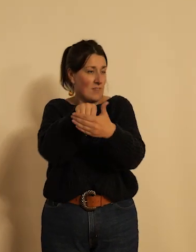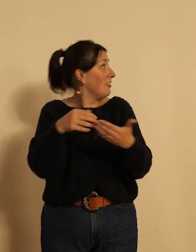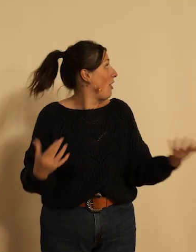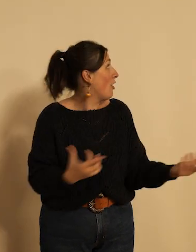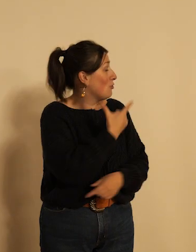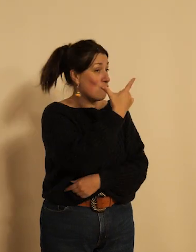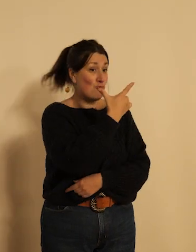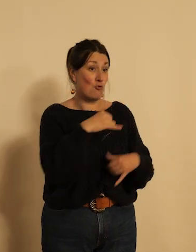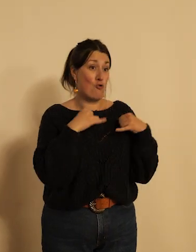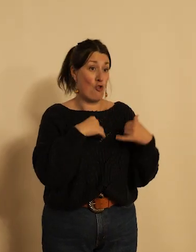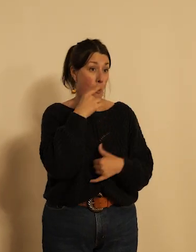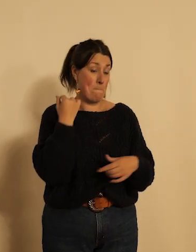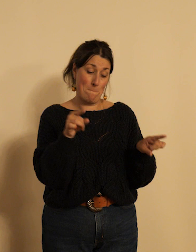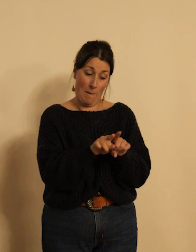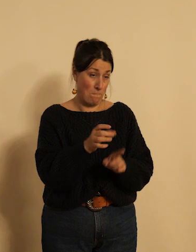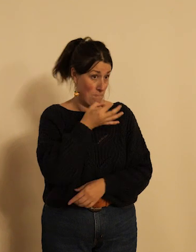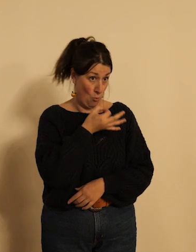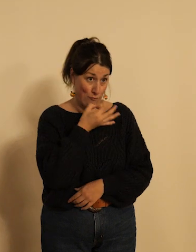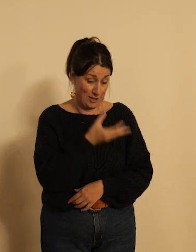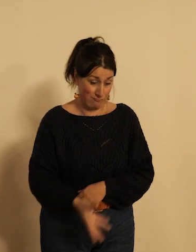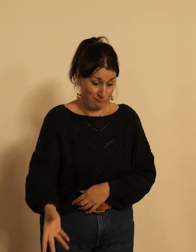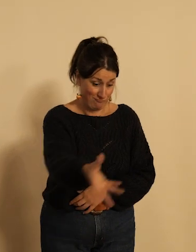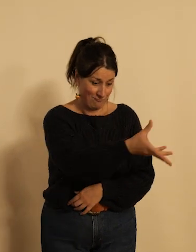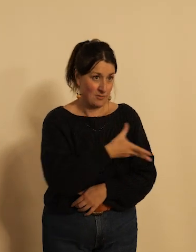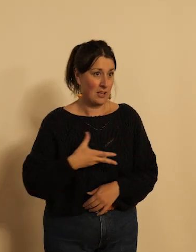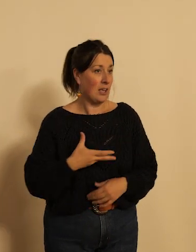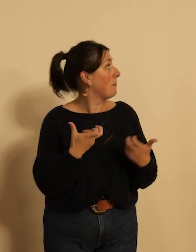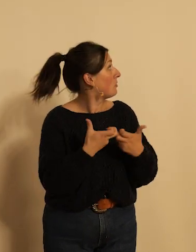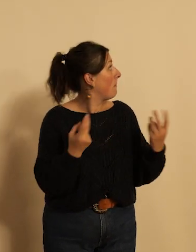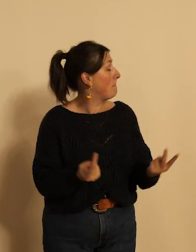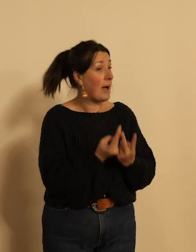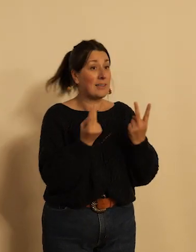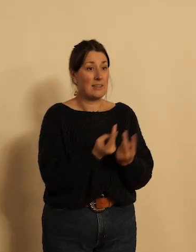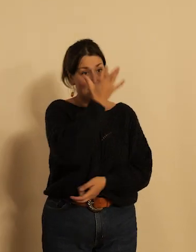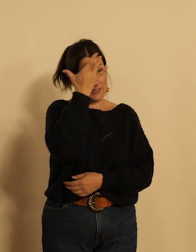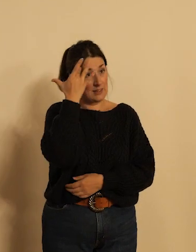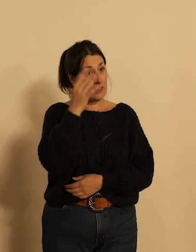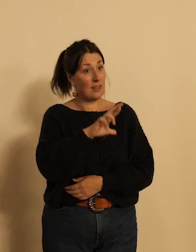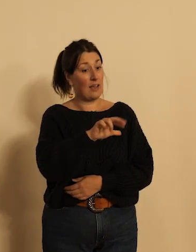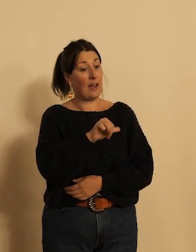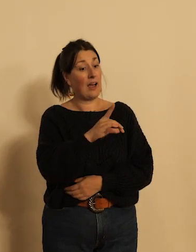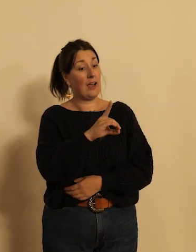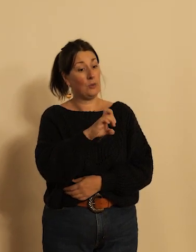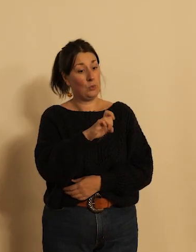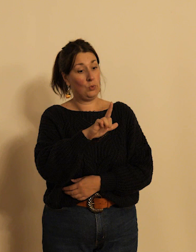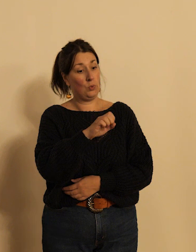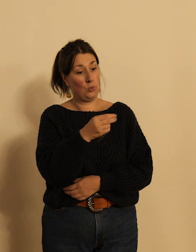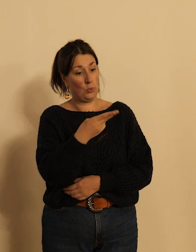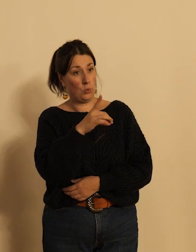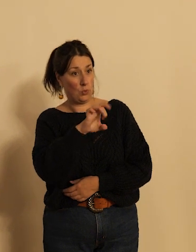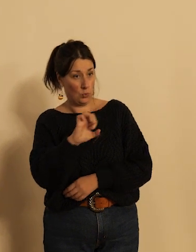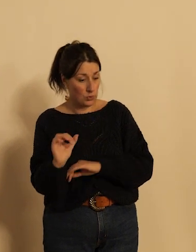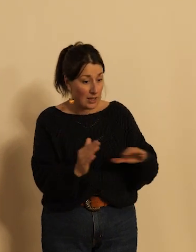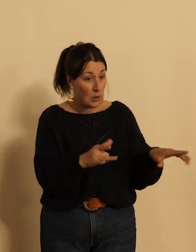plaisir ici au parc de Sindre à de Gonde et enfin dans la